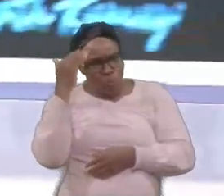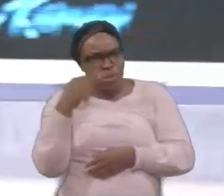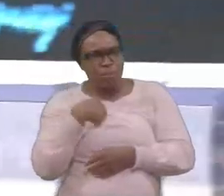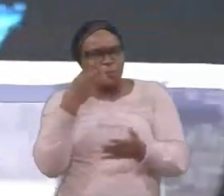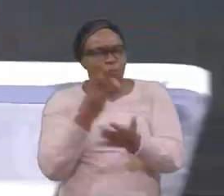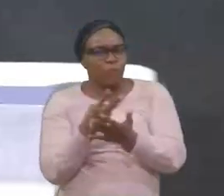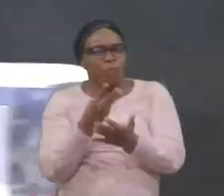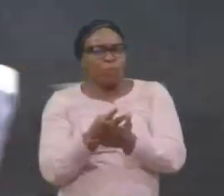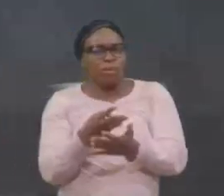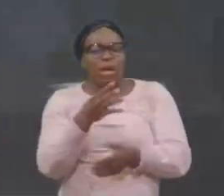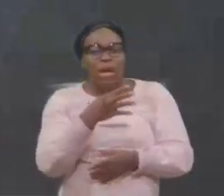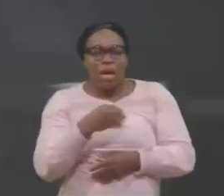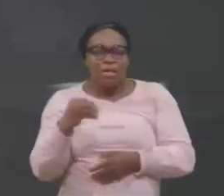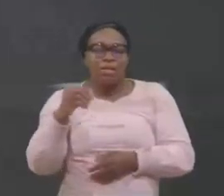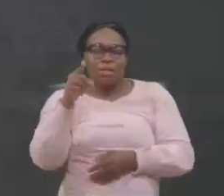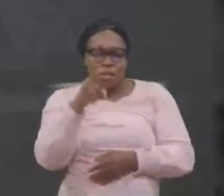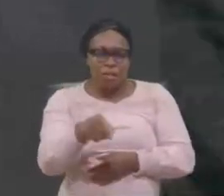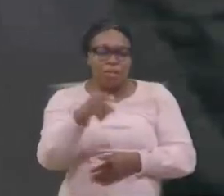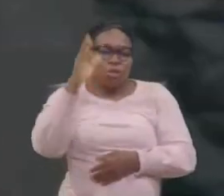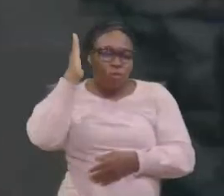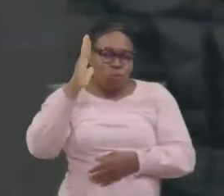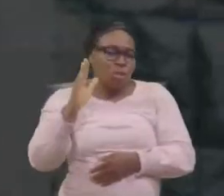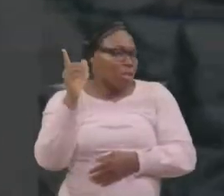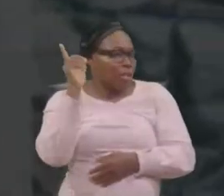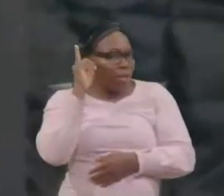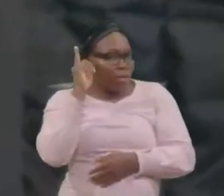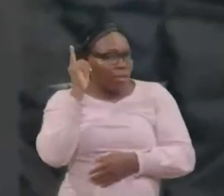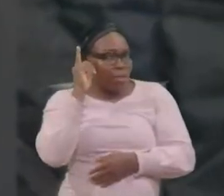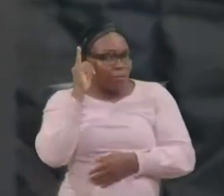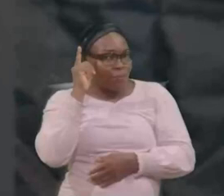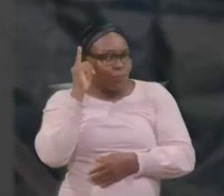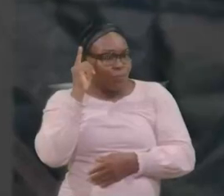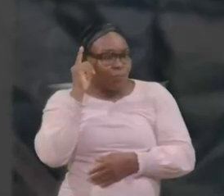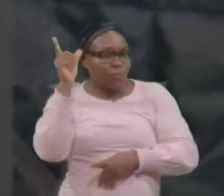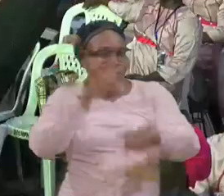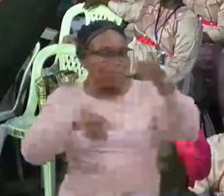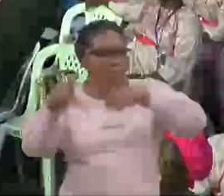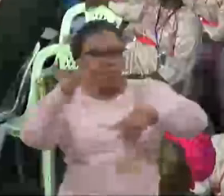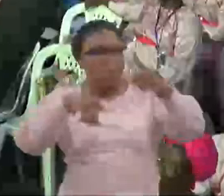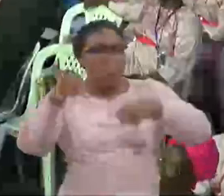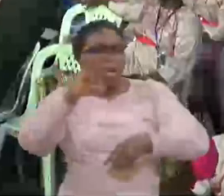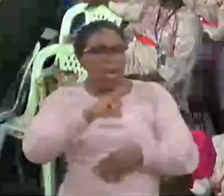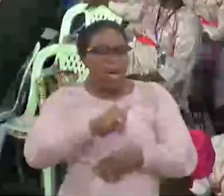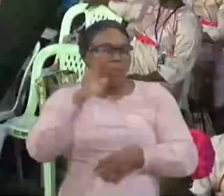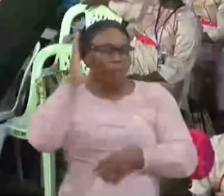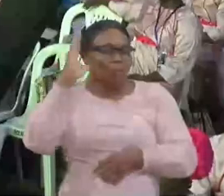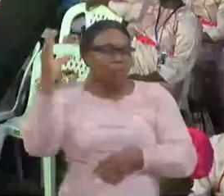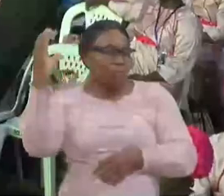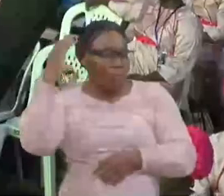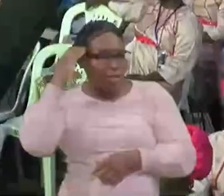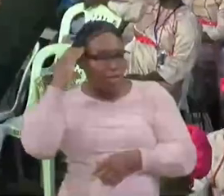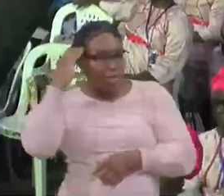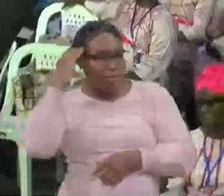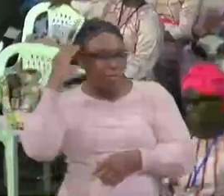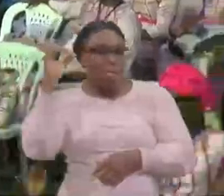directement. Je vais écouter. Que quelqu'un m'aide à crier. Je vais écouter. Criez